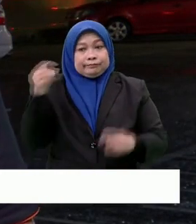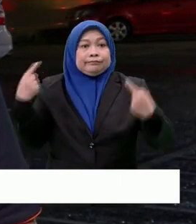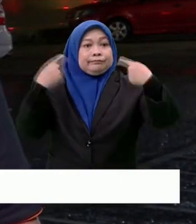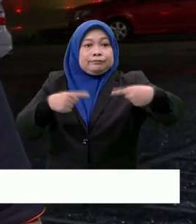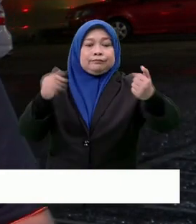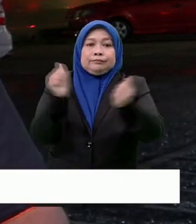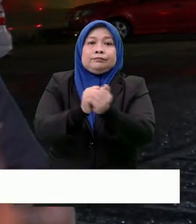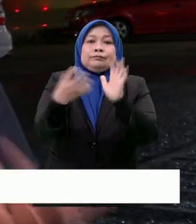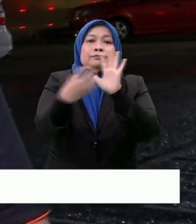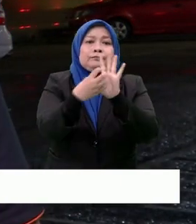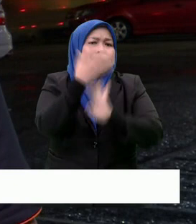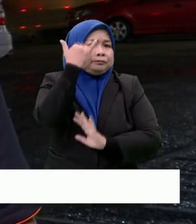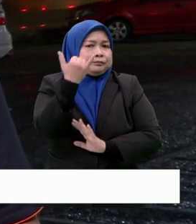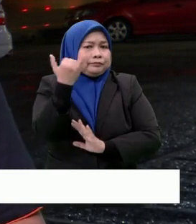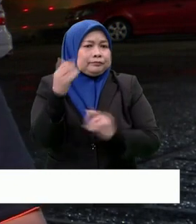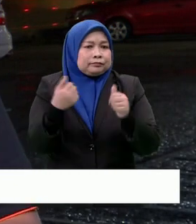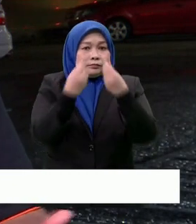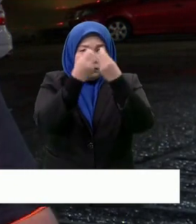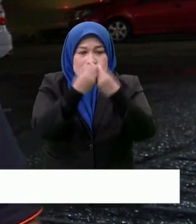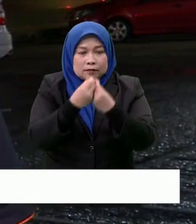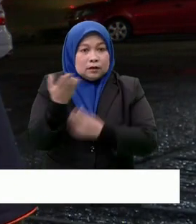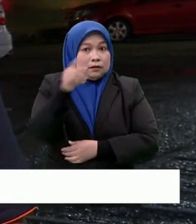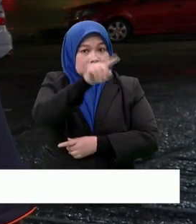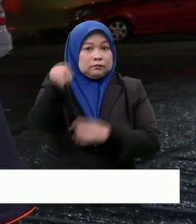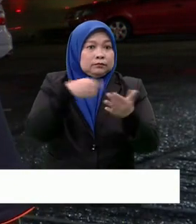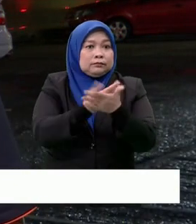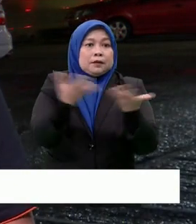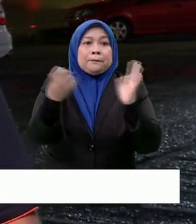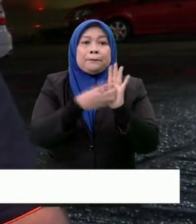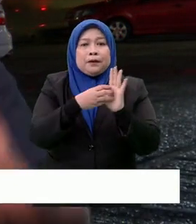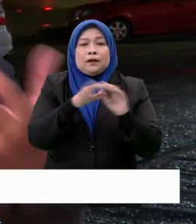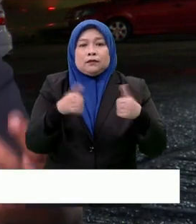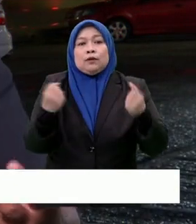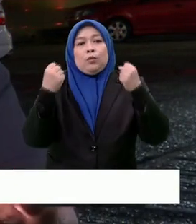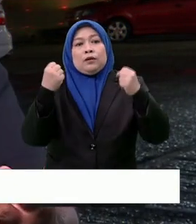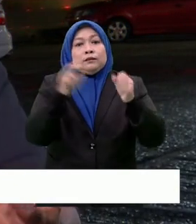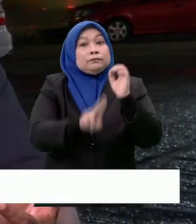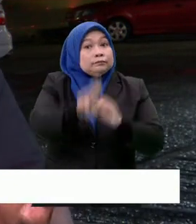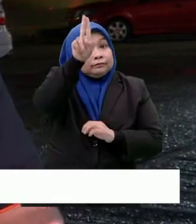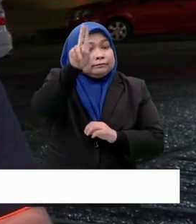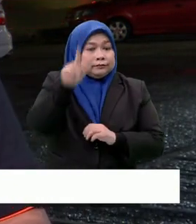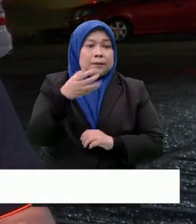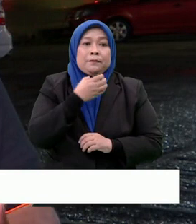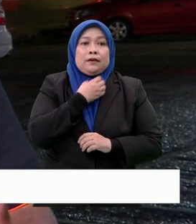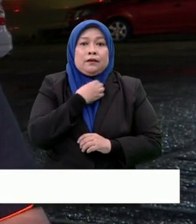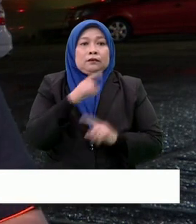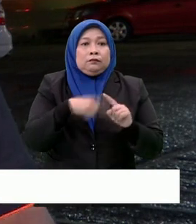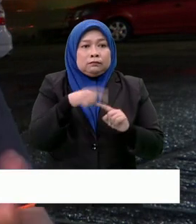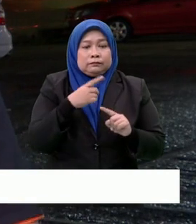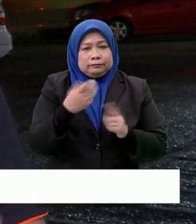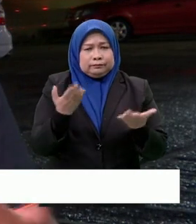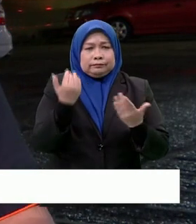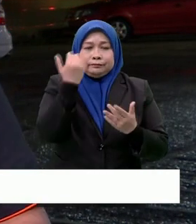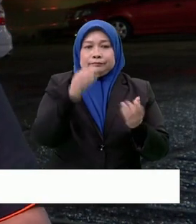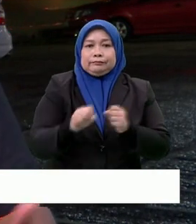calon daripada PAS kerana kalau dikutkan sebenarnya di kawasan sana sebenarnya PAS boleh dikatakan agak kuat di utara Perak apabila terutamanya di kawasan